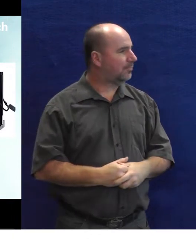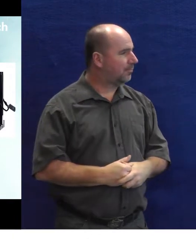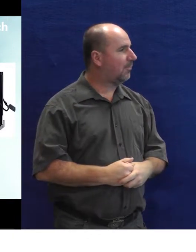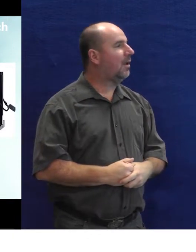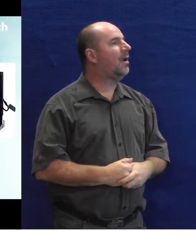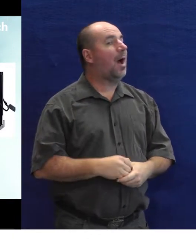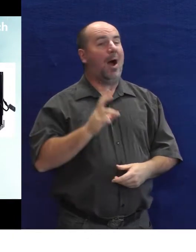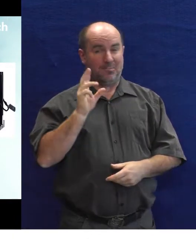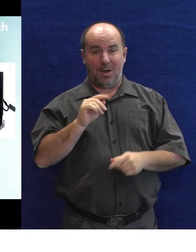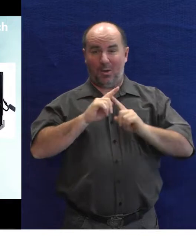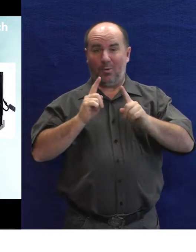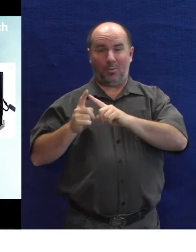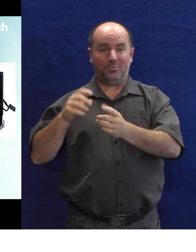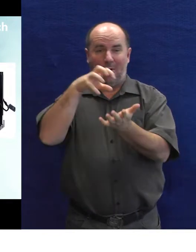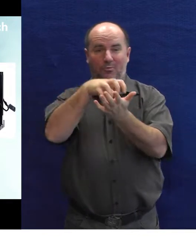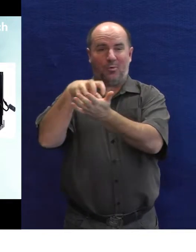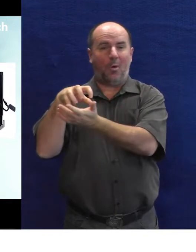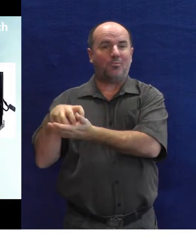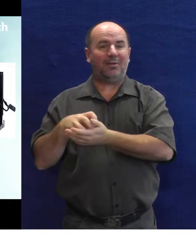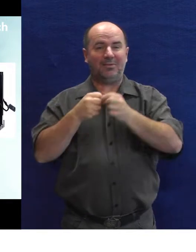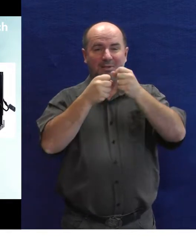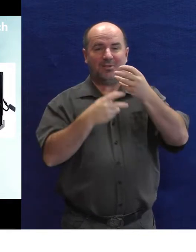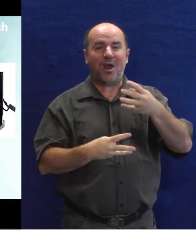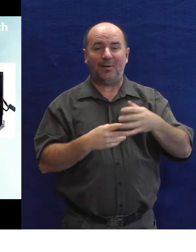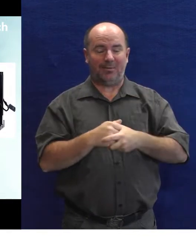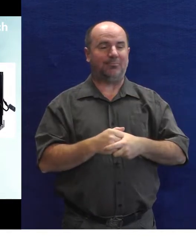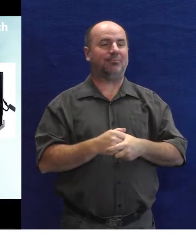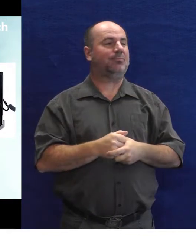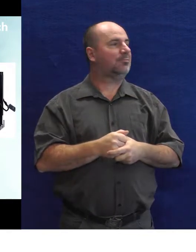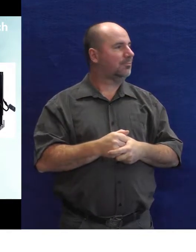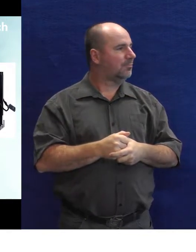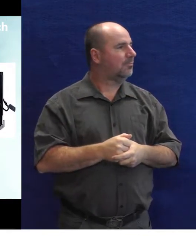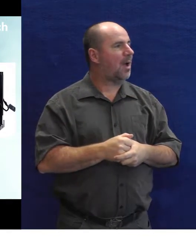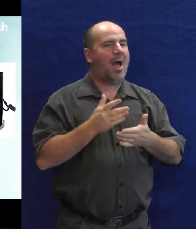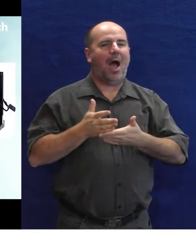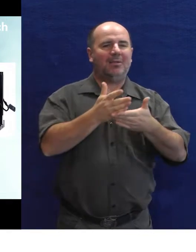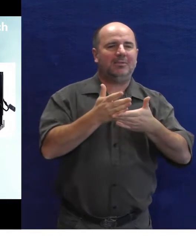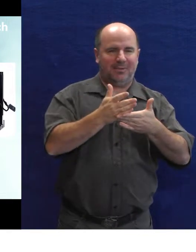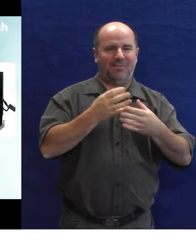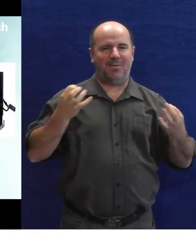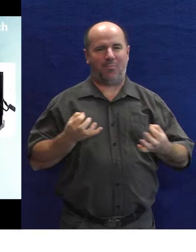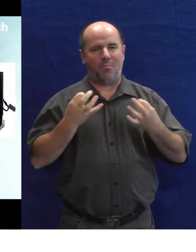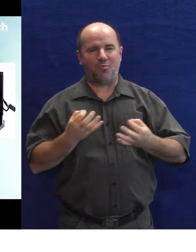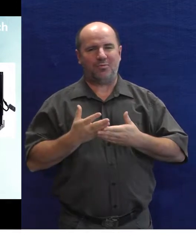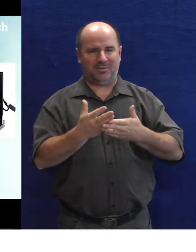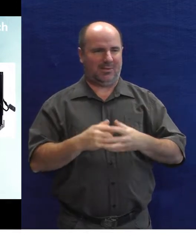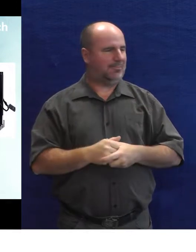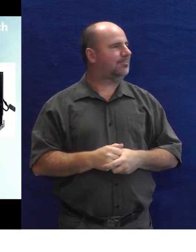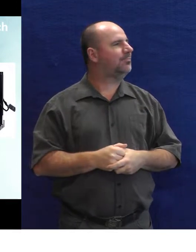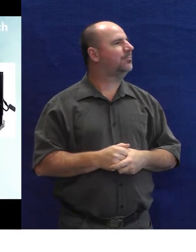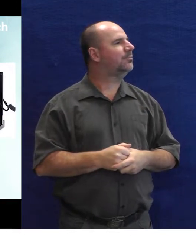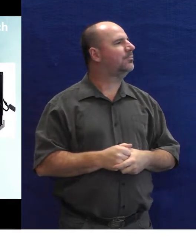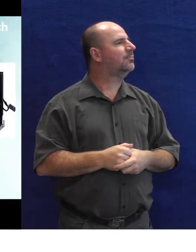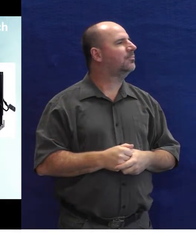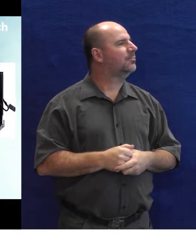existují i komunitní weby, které jsou přímo zaměřeny na výrobu a vývoj těchto asistivních pomůcek přímo.